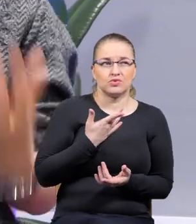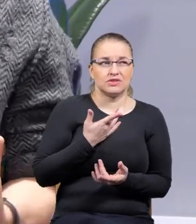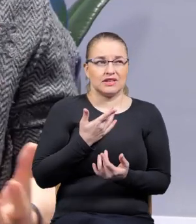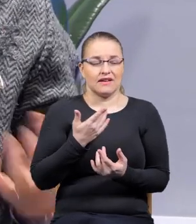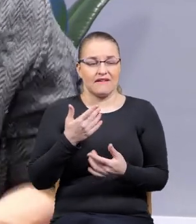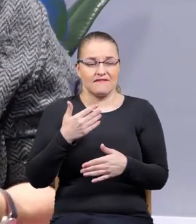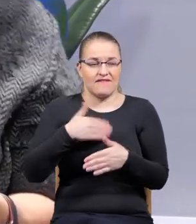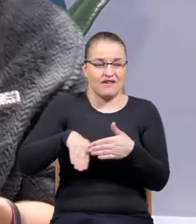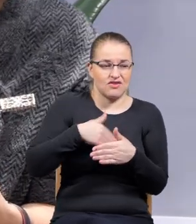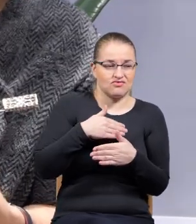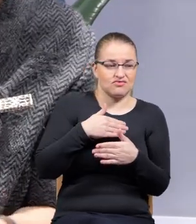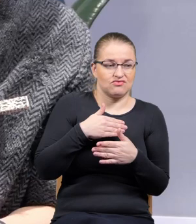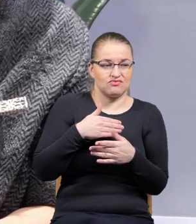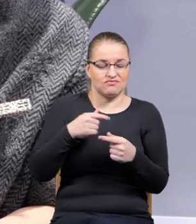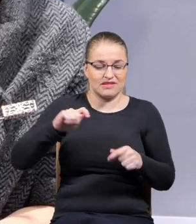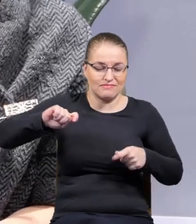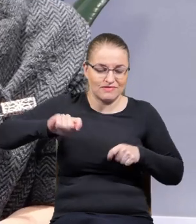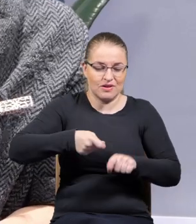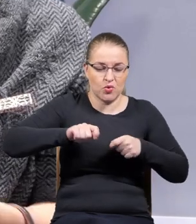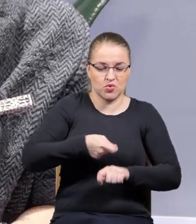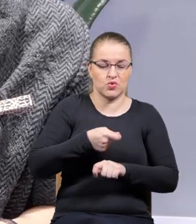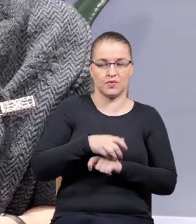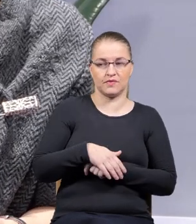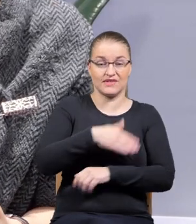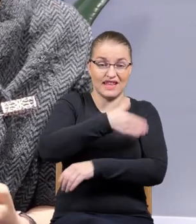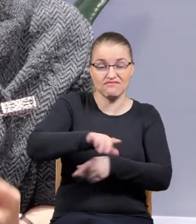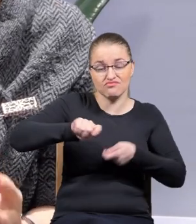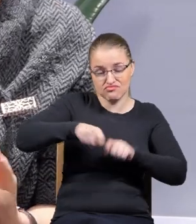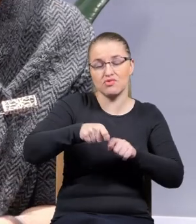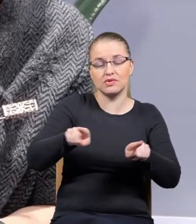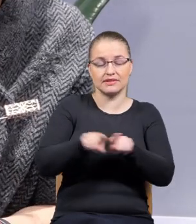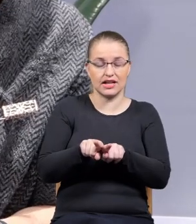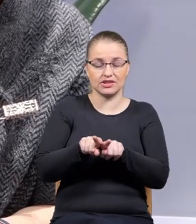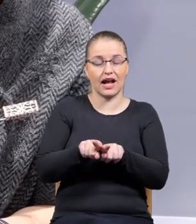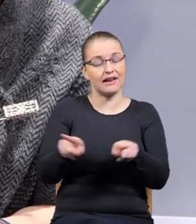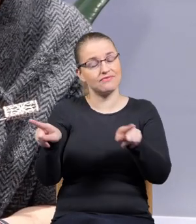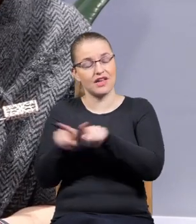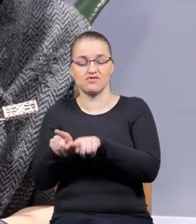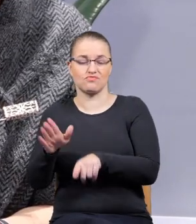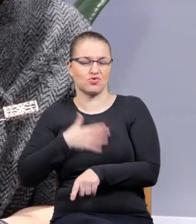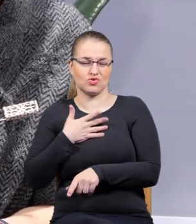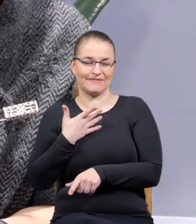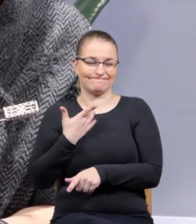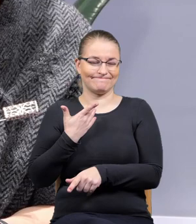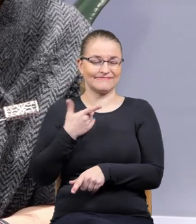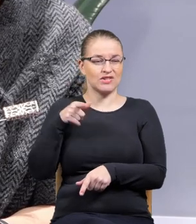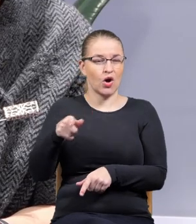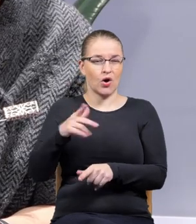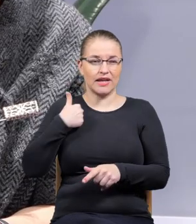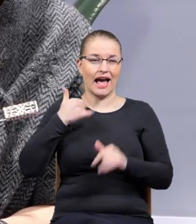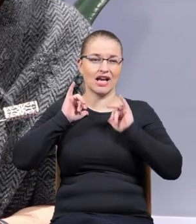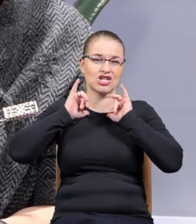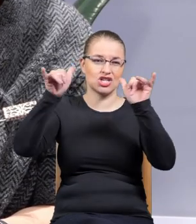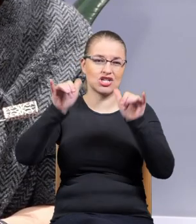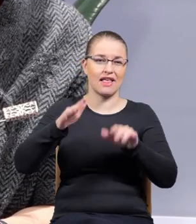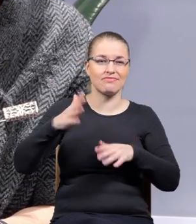jakiegoś wewnętrznego i zewnętrznego przymusu, ale też w gruncie rzeczy to poczucie, że nie jestem w swoich butach, kiedy wrzeszczę na